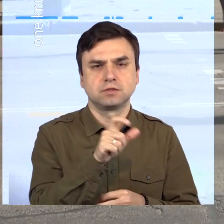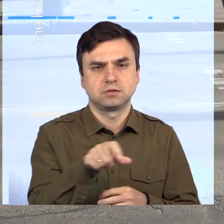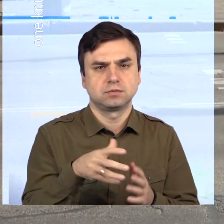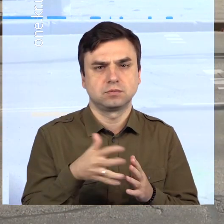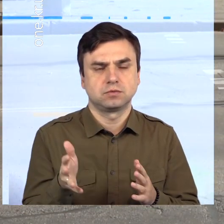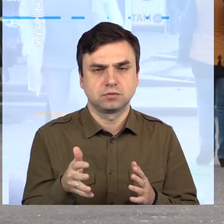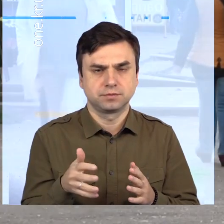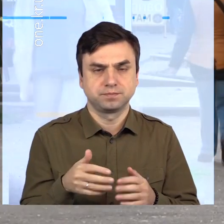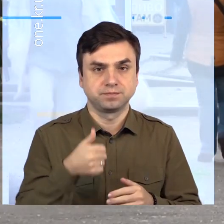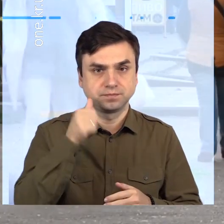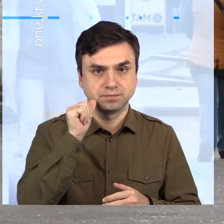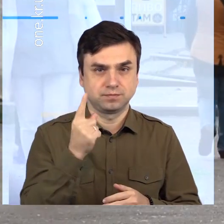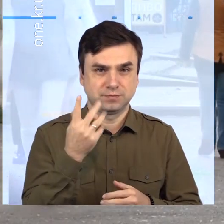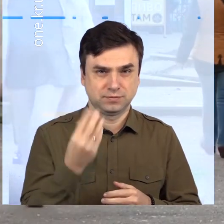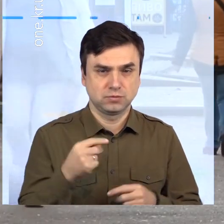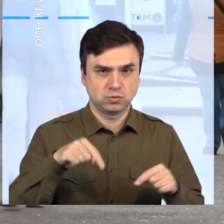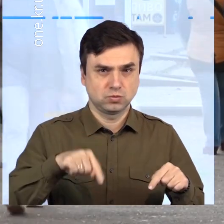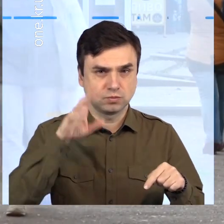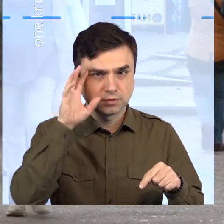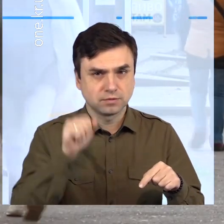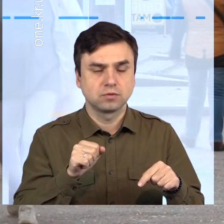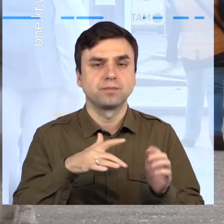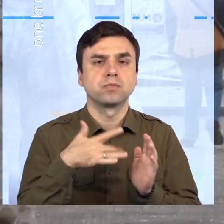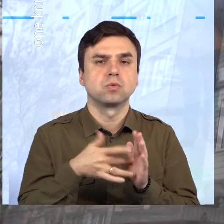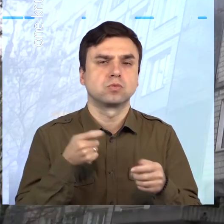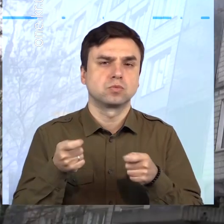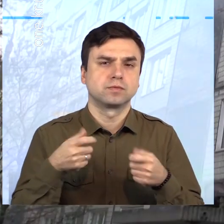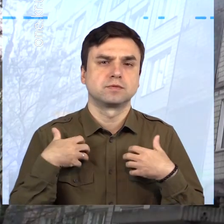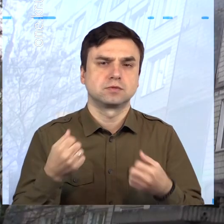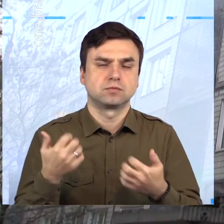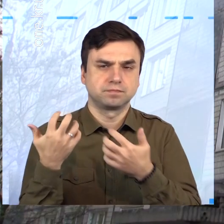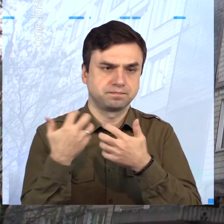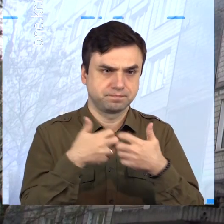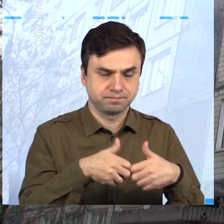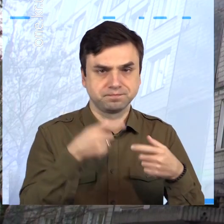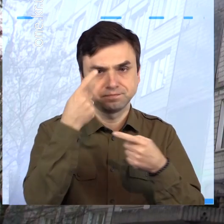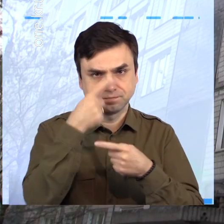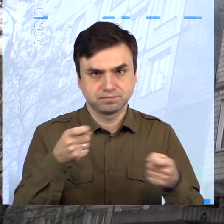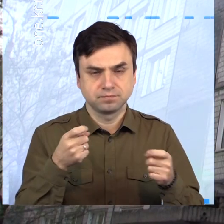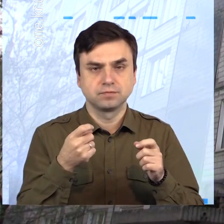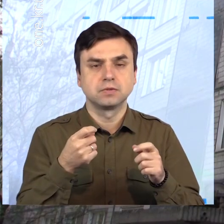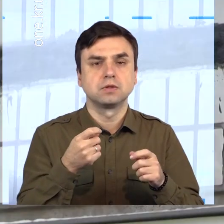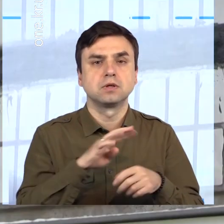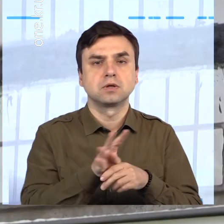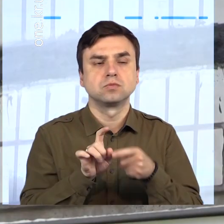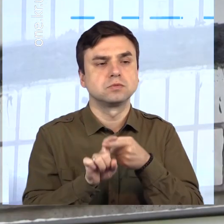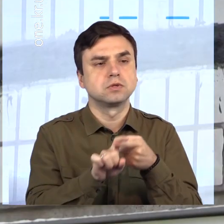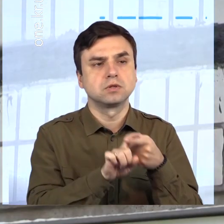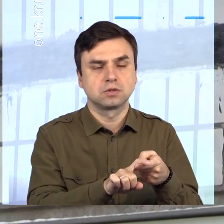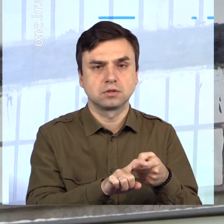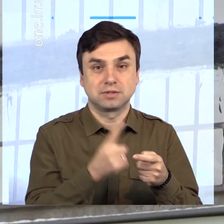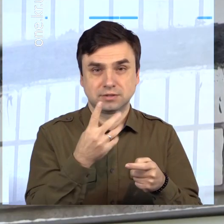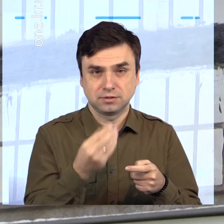За минулі 24 години у Кривому Розі, за інформацією міського управління охорони здоров'я, виявили 92 нових випадків